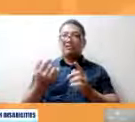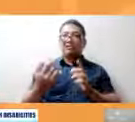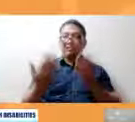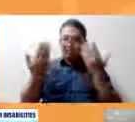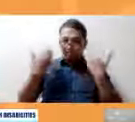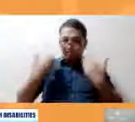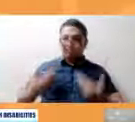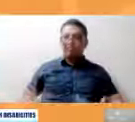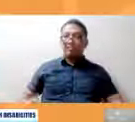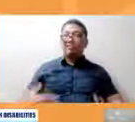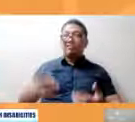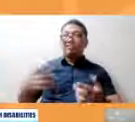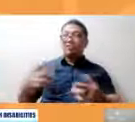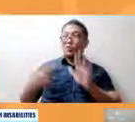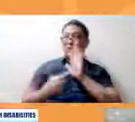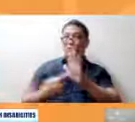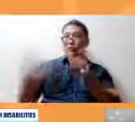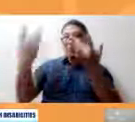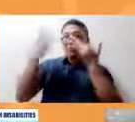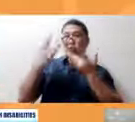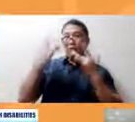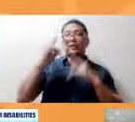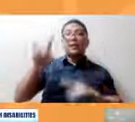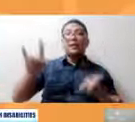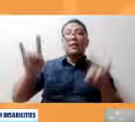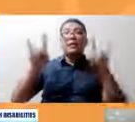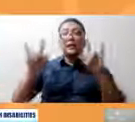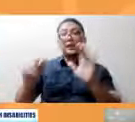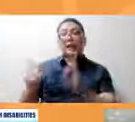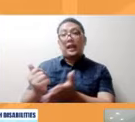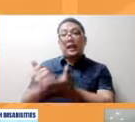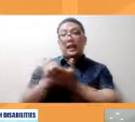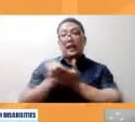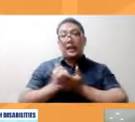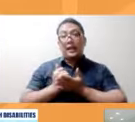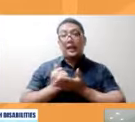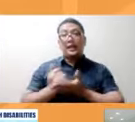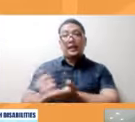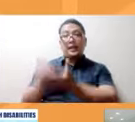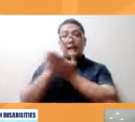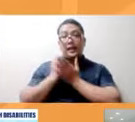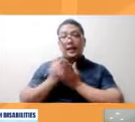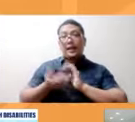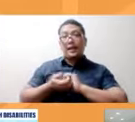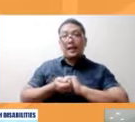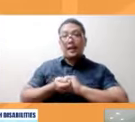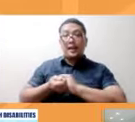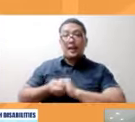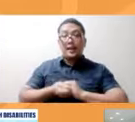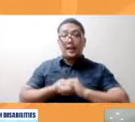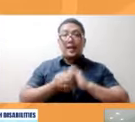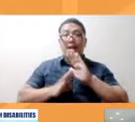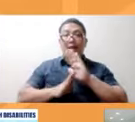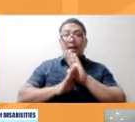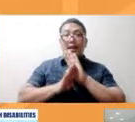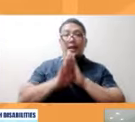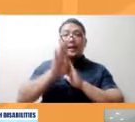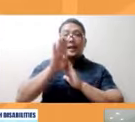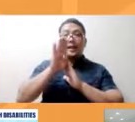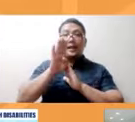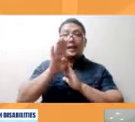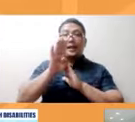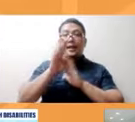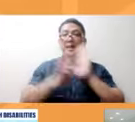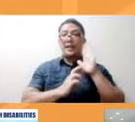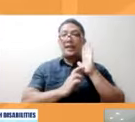Dapat ang media katulong natin, katulong namin, sa pagpapaunlad ng representation